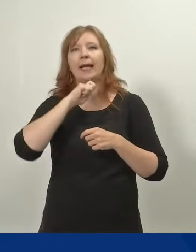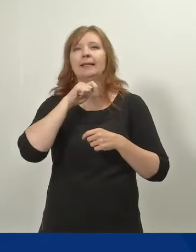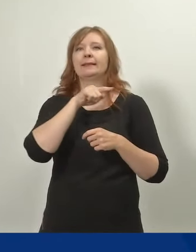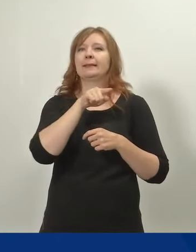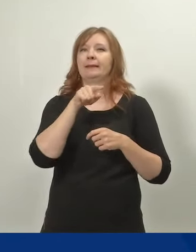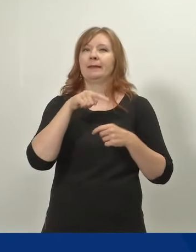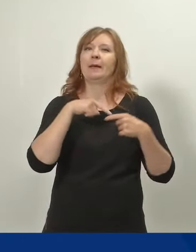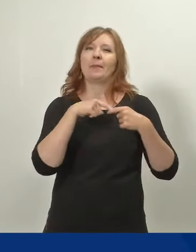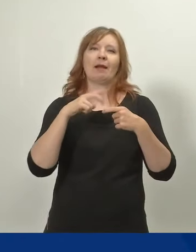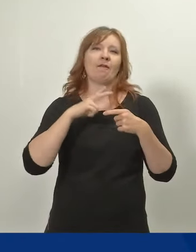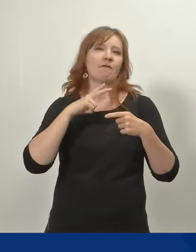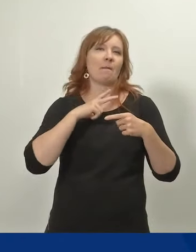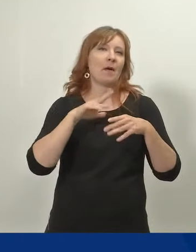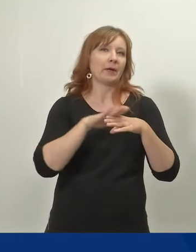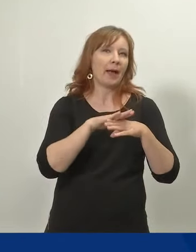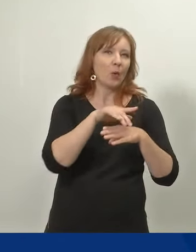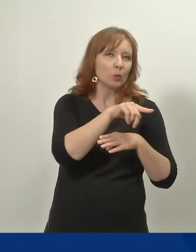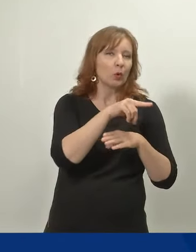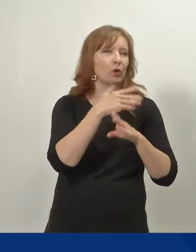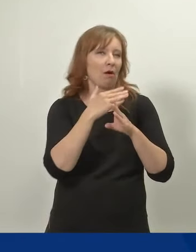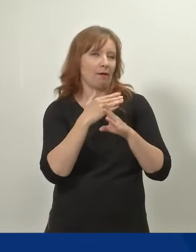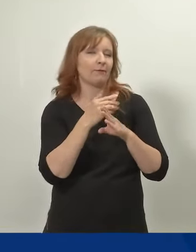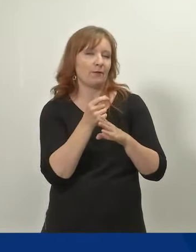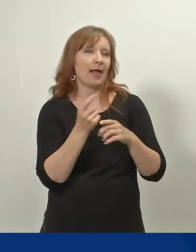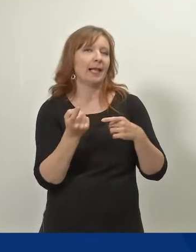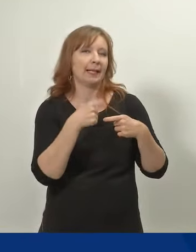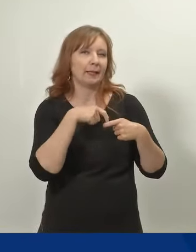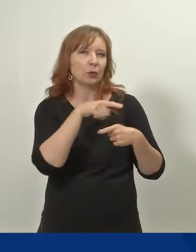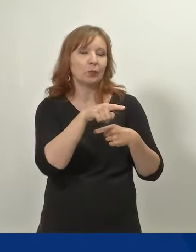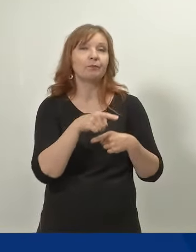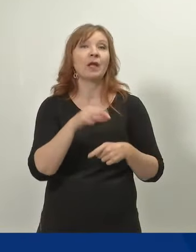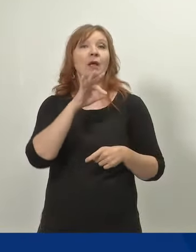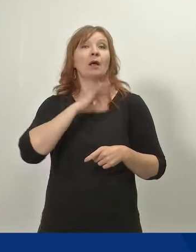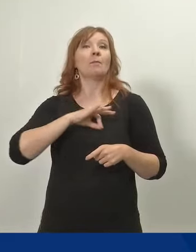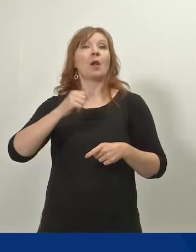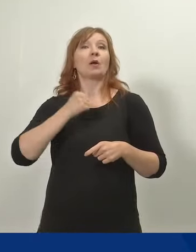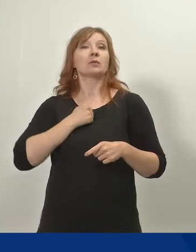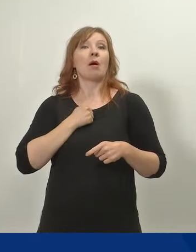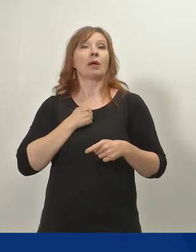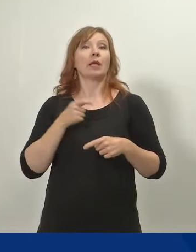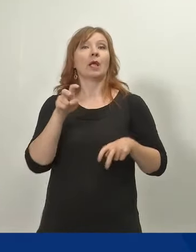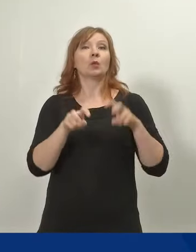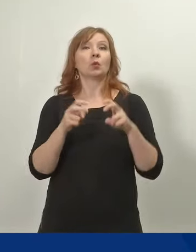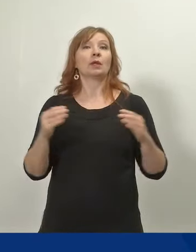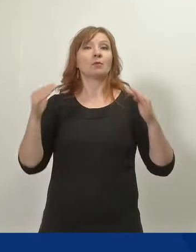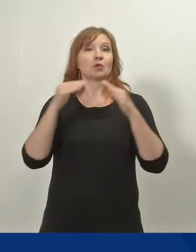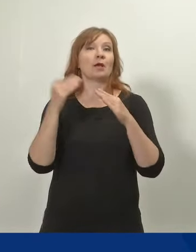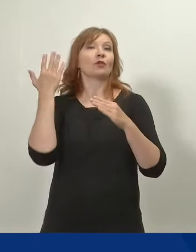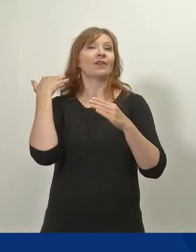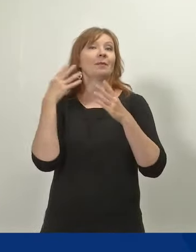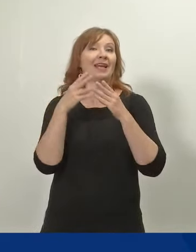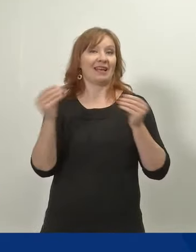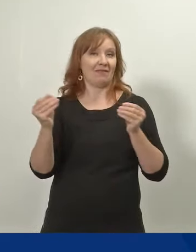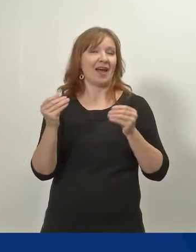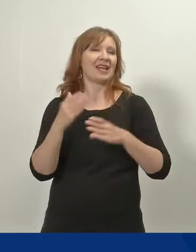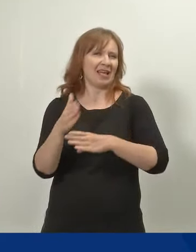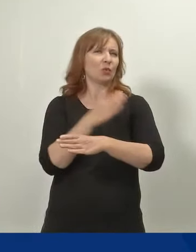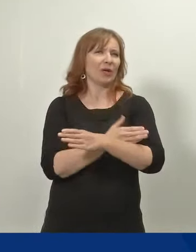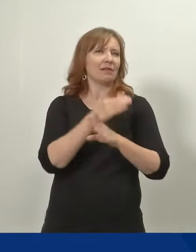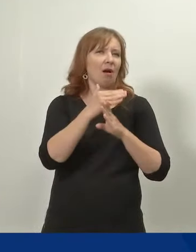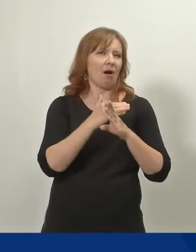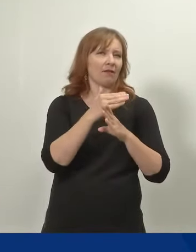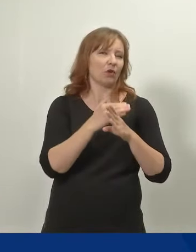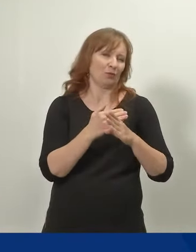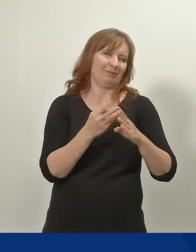käytöstä ja sen arvioista. Palkansaajien tutkimuslaitos teki keväällä etukäteisarvion tämän esitys